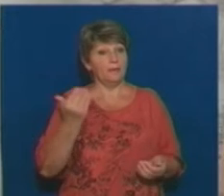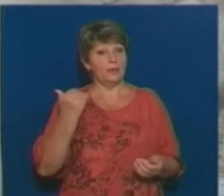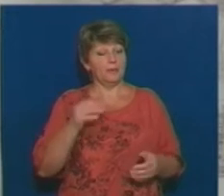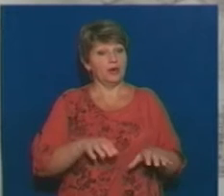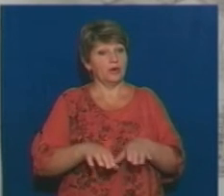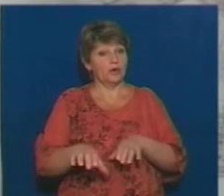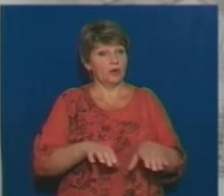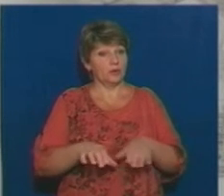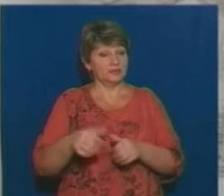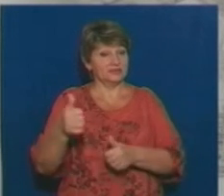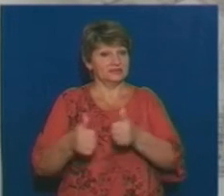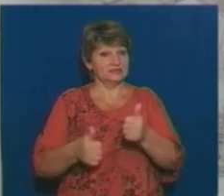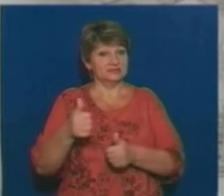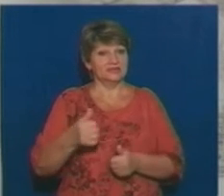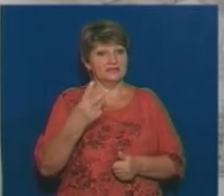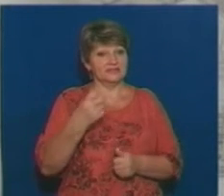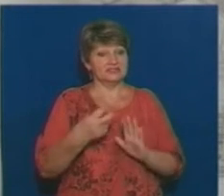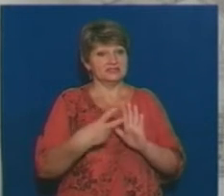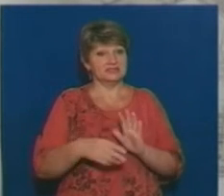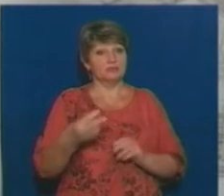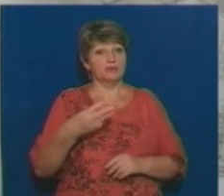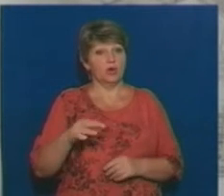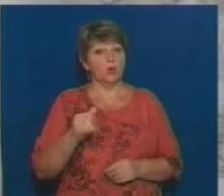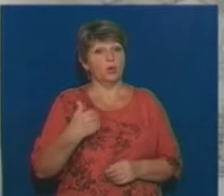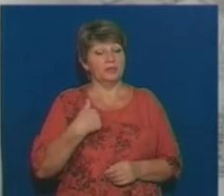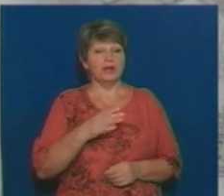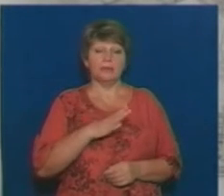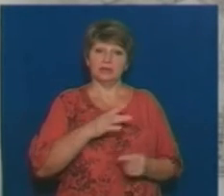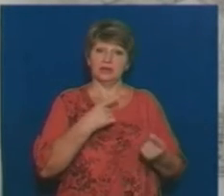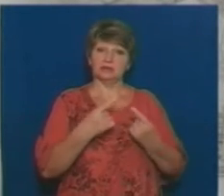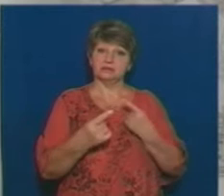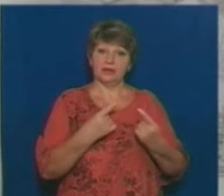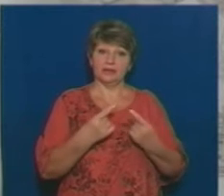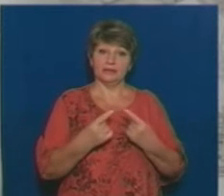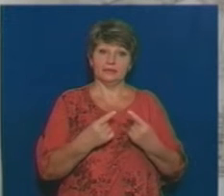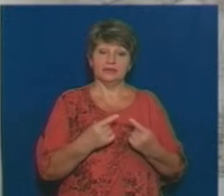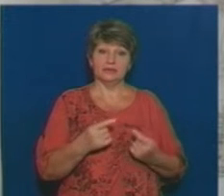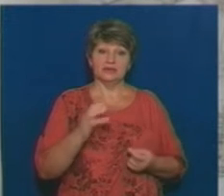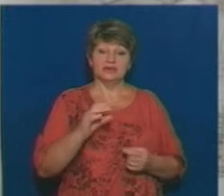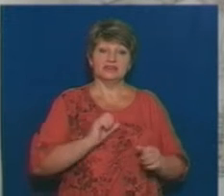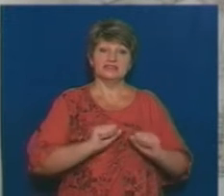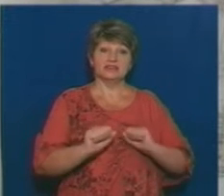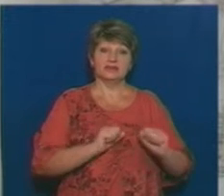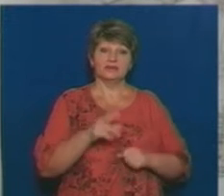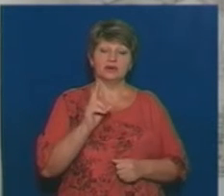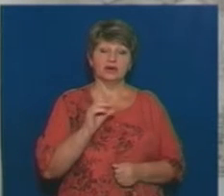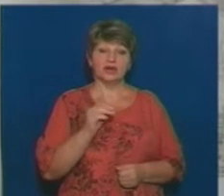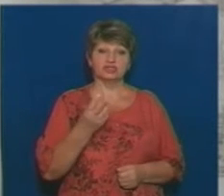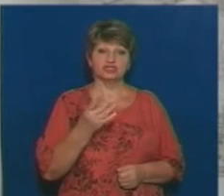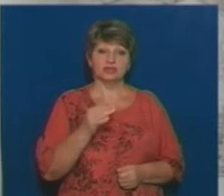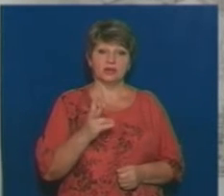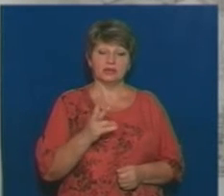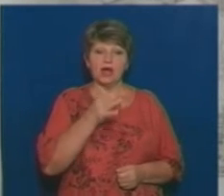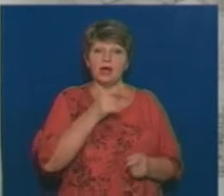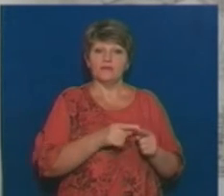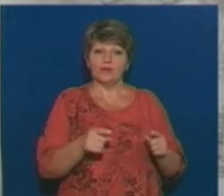корупційного тендера на 270 мільйонів, в мене був діалог із керівником каштаном. І ви знаєте,